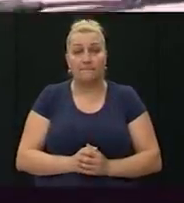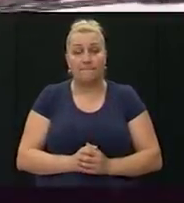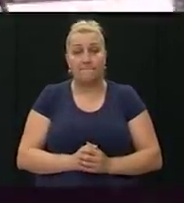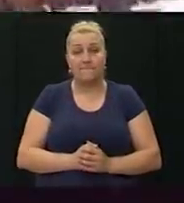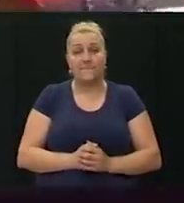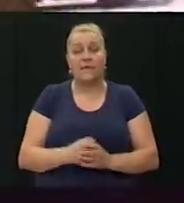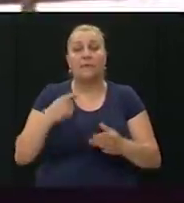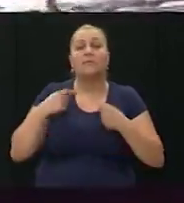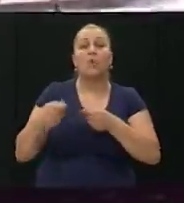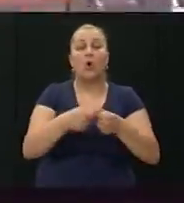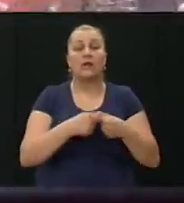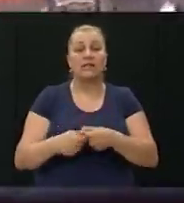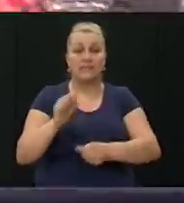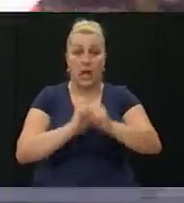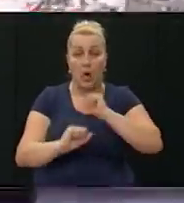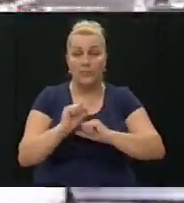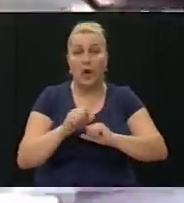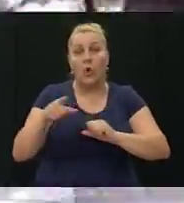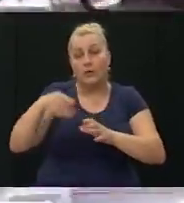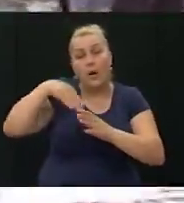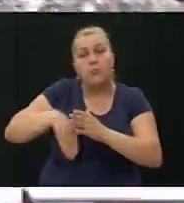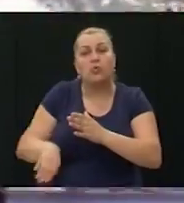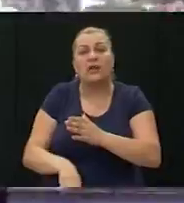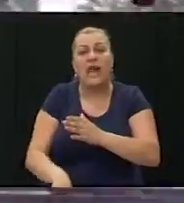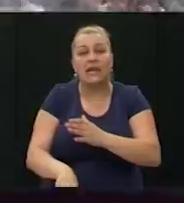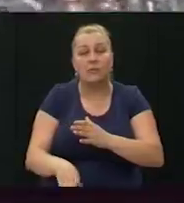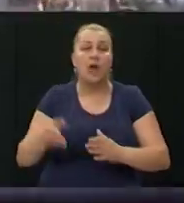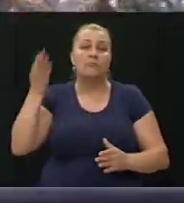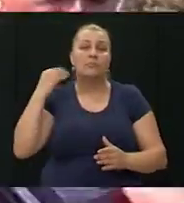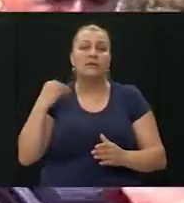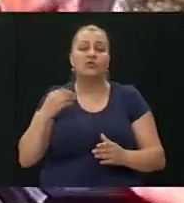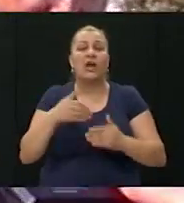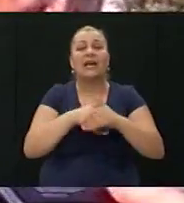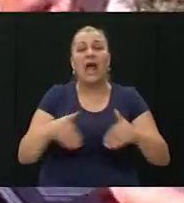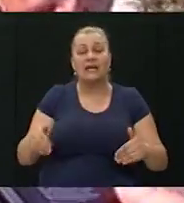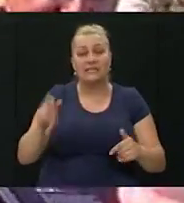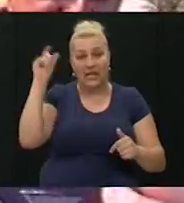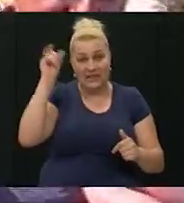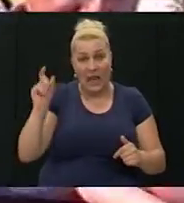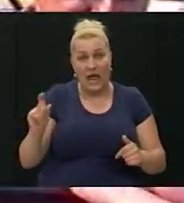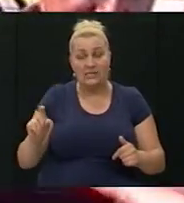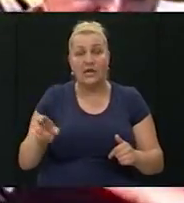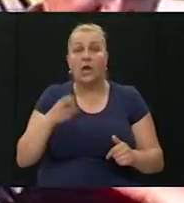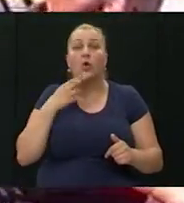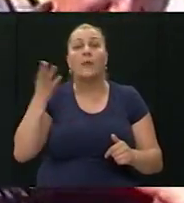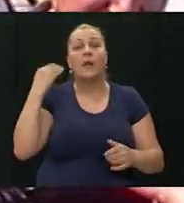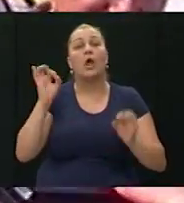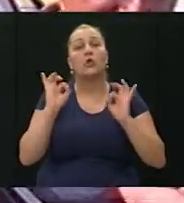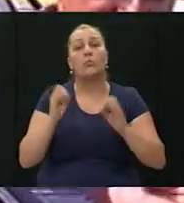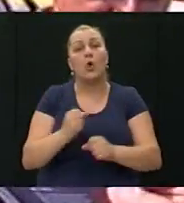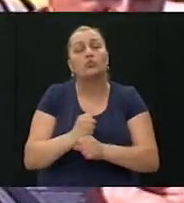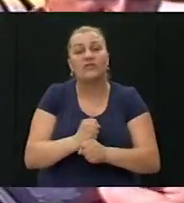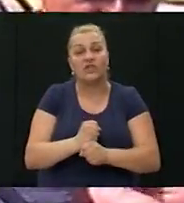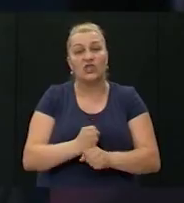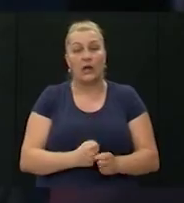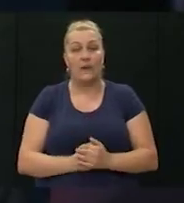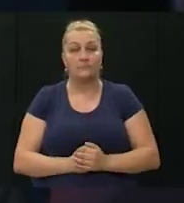i organizirali smo obranu u onim bunkerima bivše granice italijanske koja je bila i koja je bila dobro utvrđena.